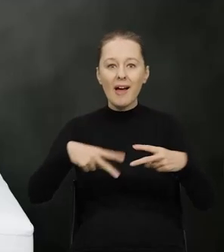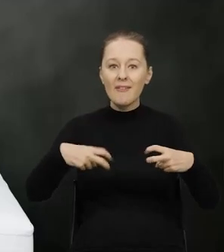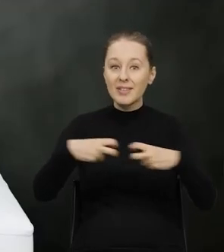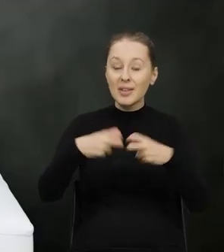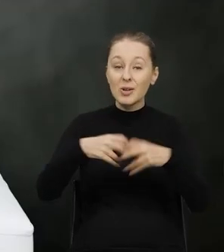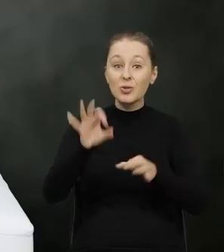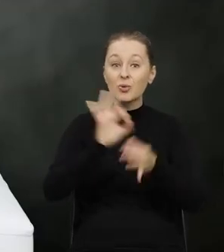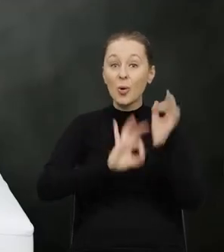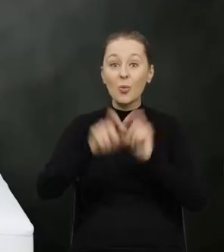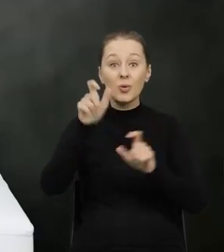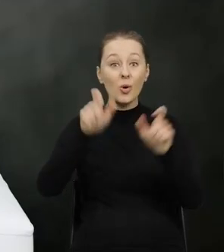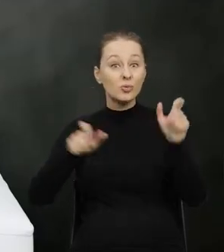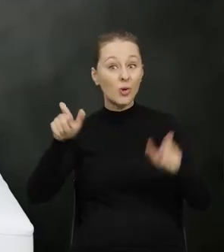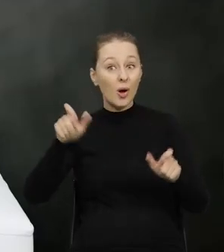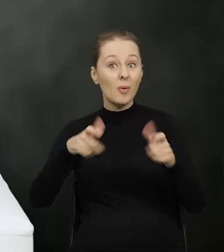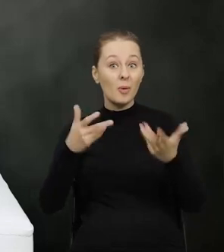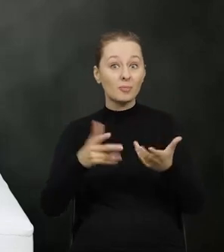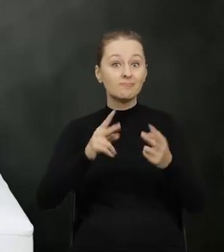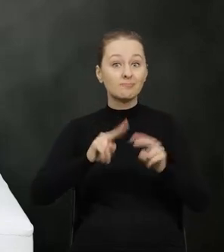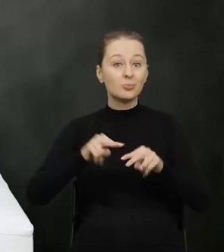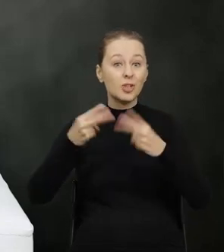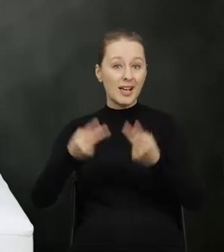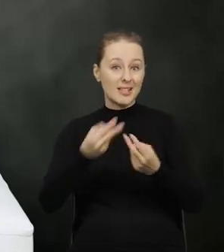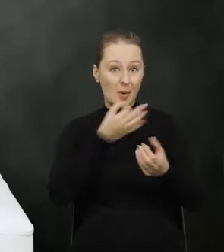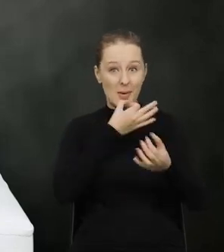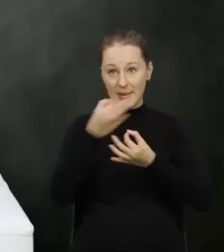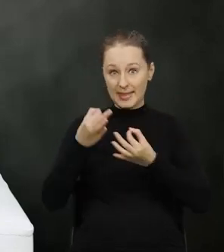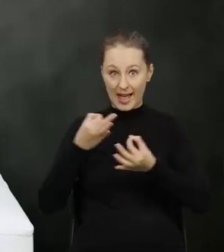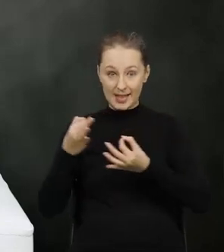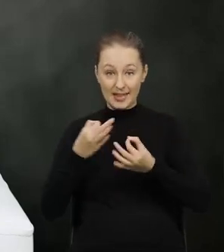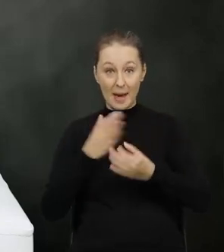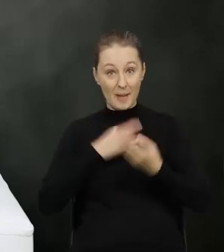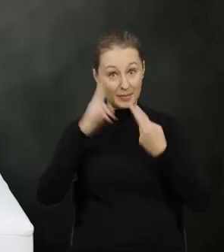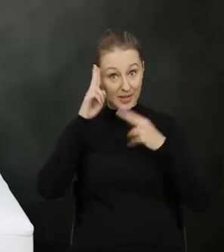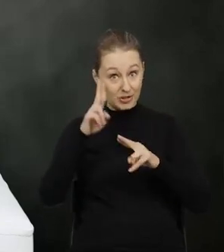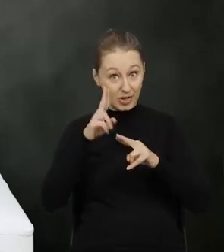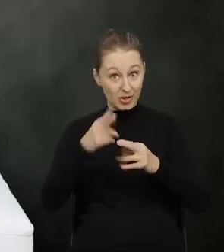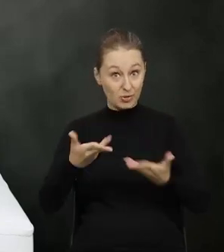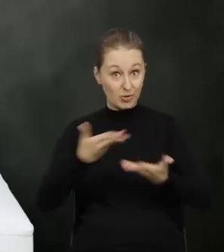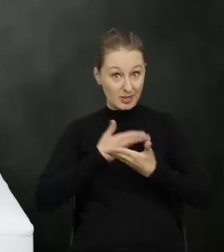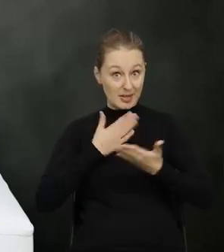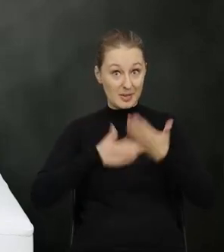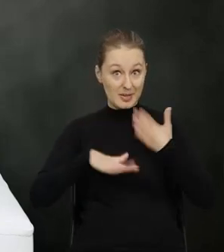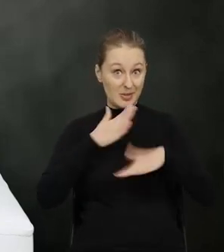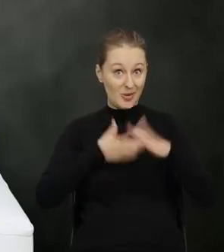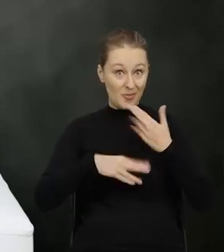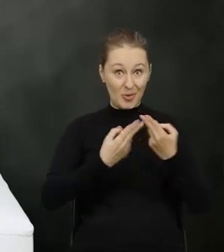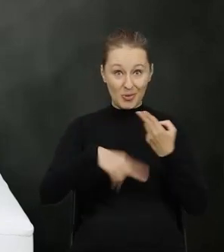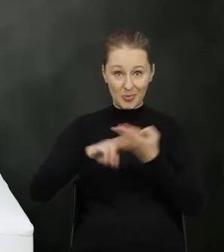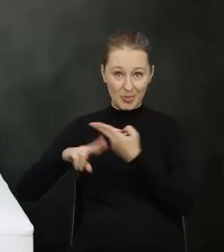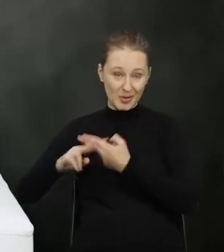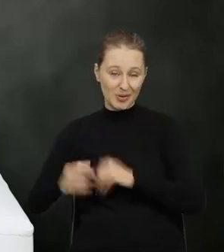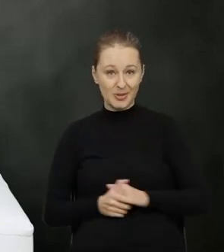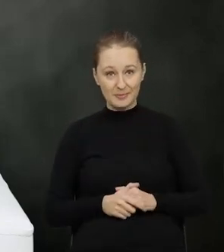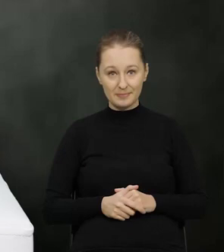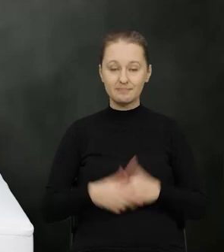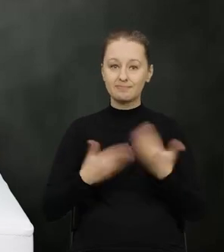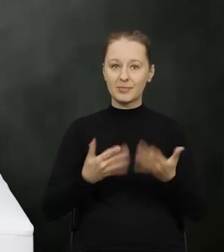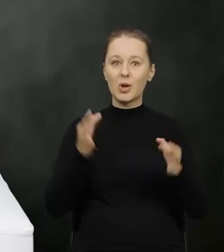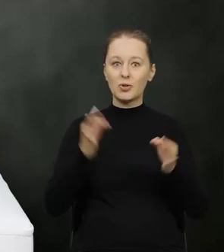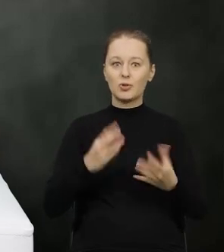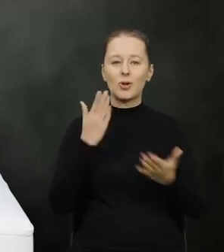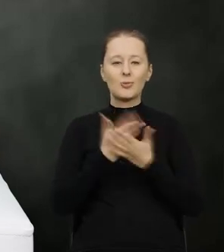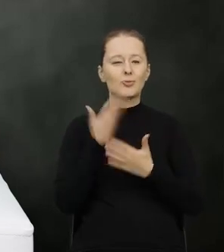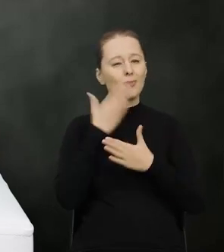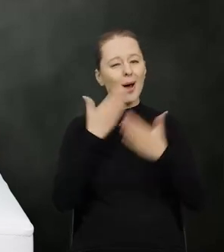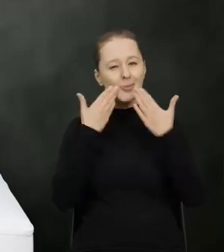internetowym szczególnie tym osobom które przekazały nam pytania i mam nadzieję że uzyskały zadowalające odpowiedzi w